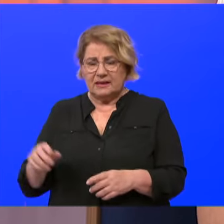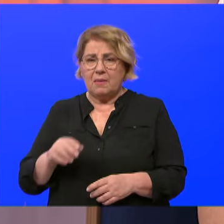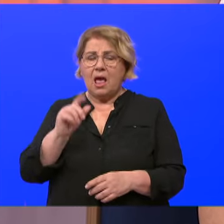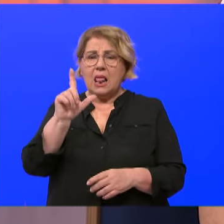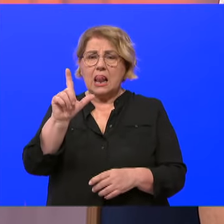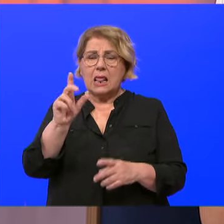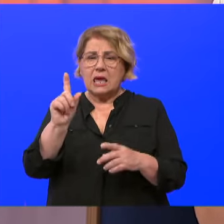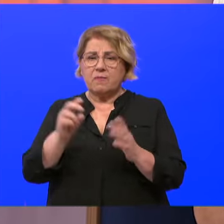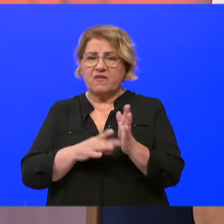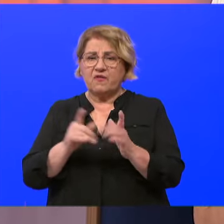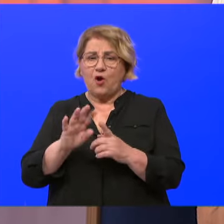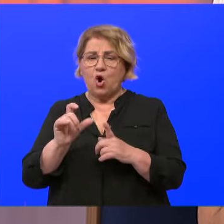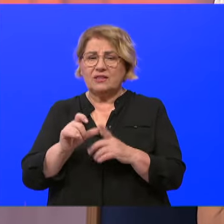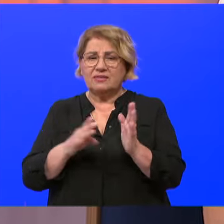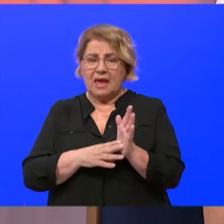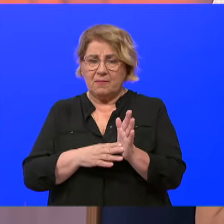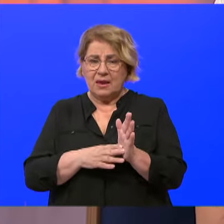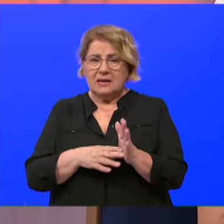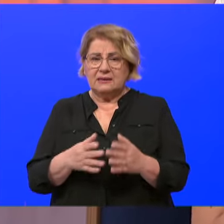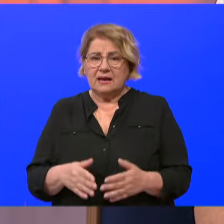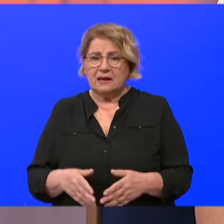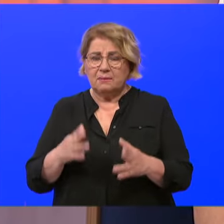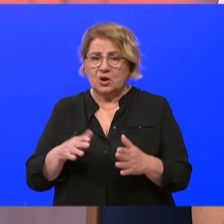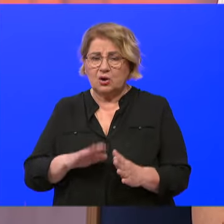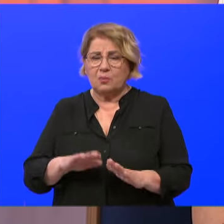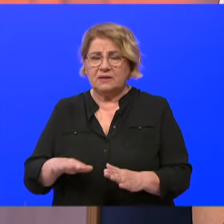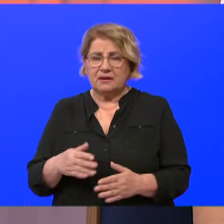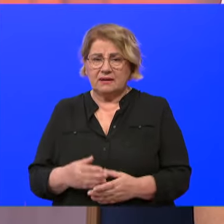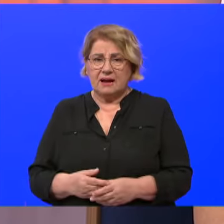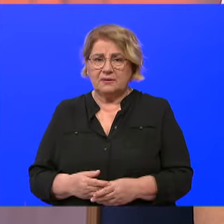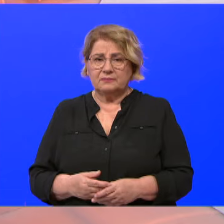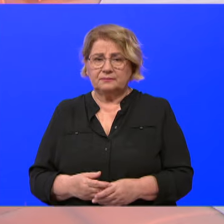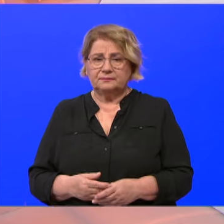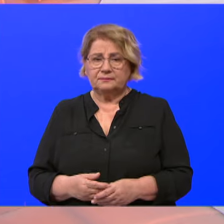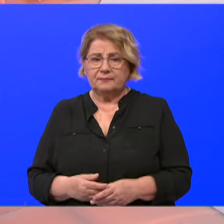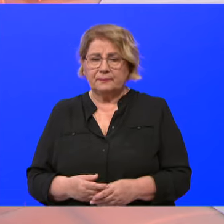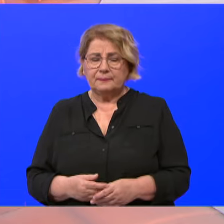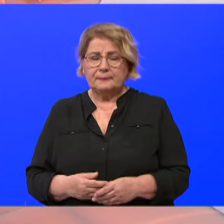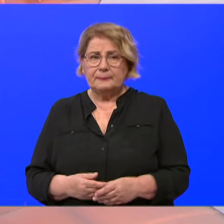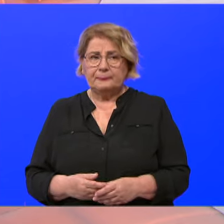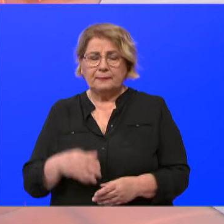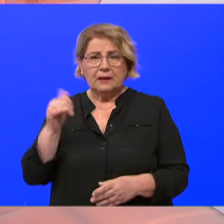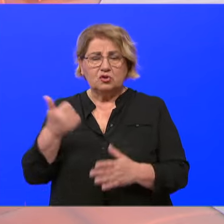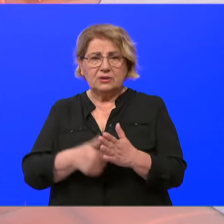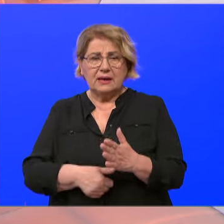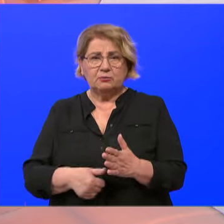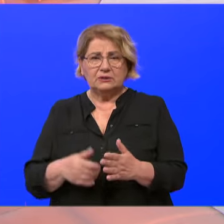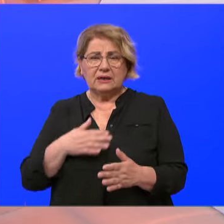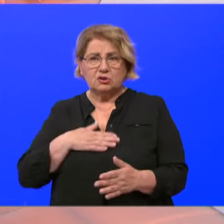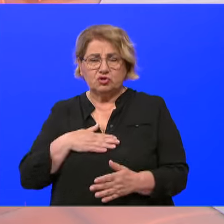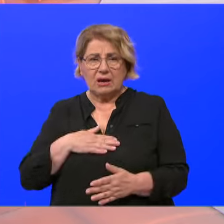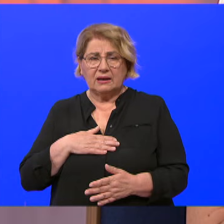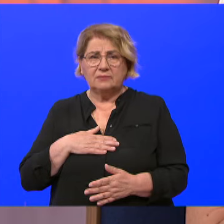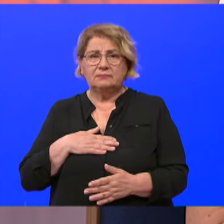o tome govoriti. S obzirom da moramo polako privoditi emisiju u kraju, dakle, još jedan put bih samo htjela,